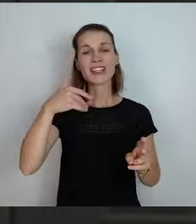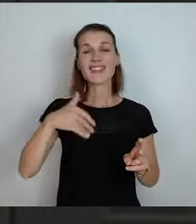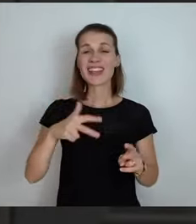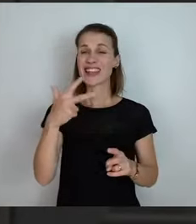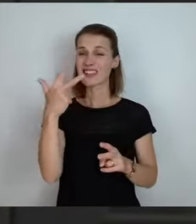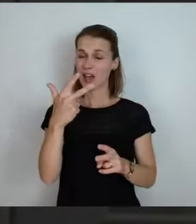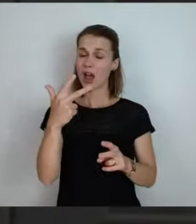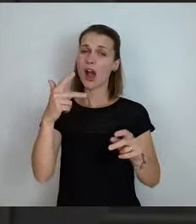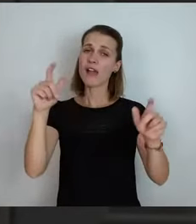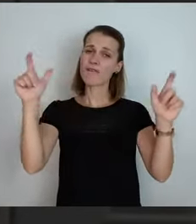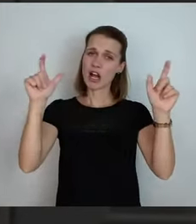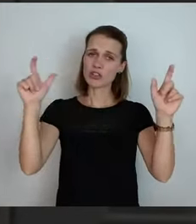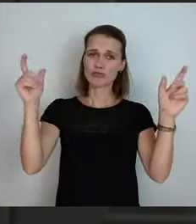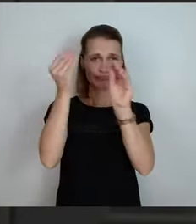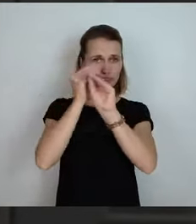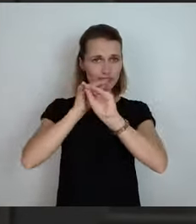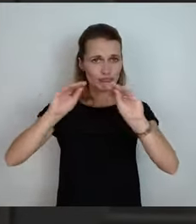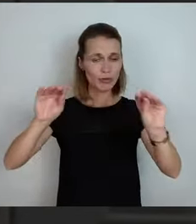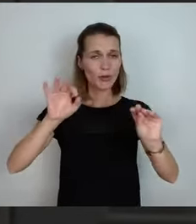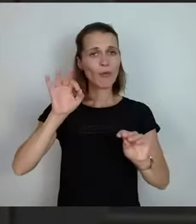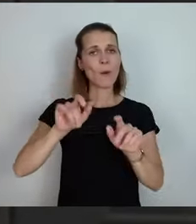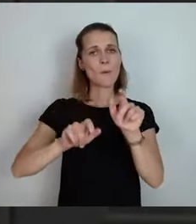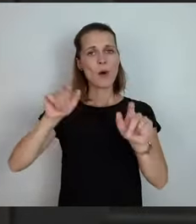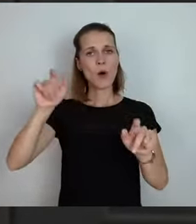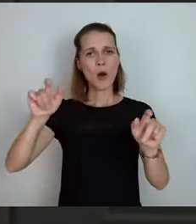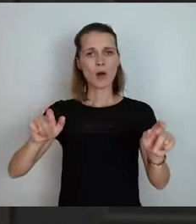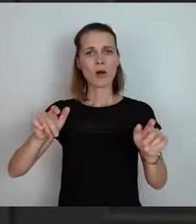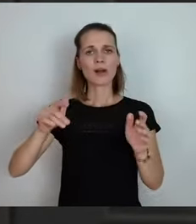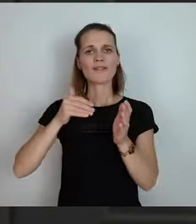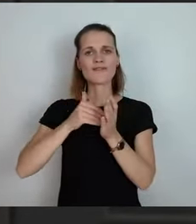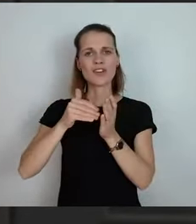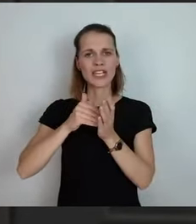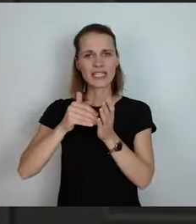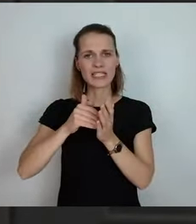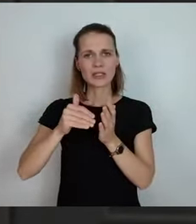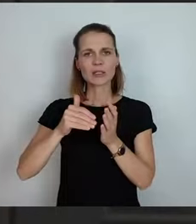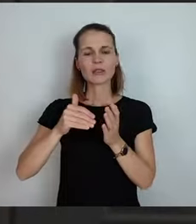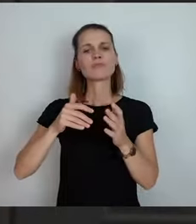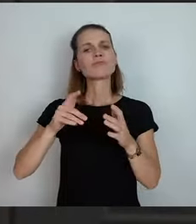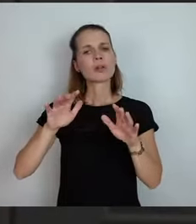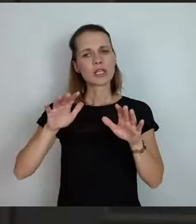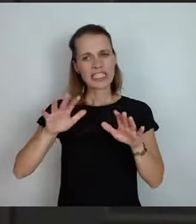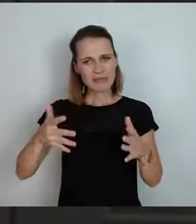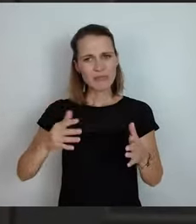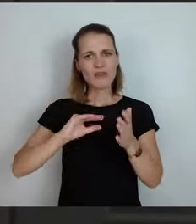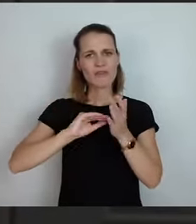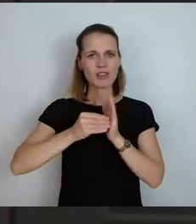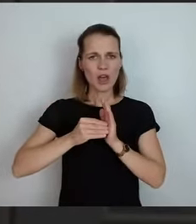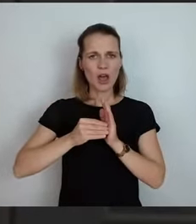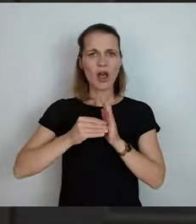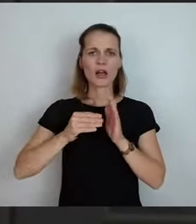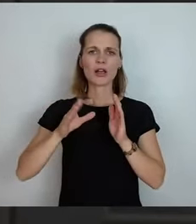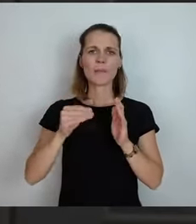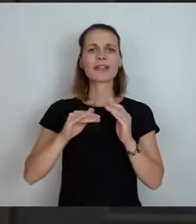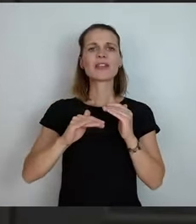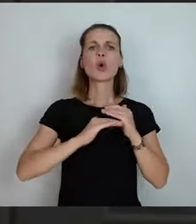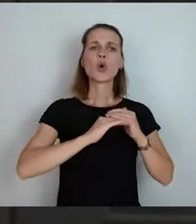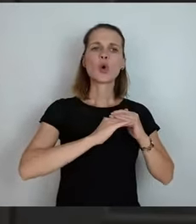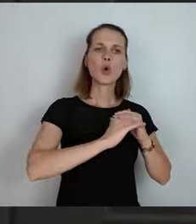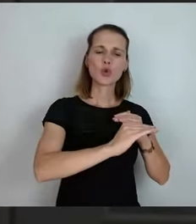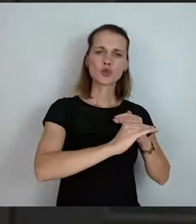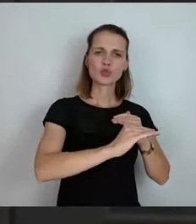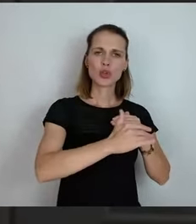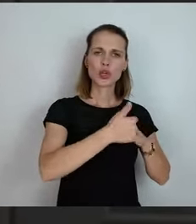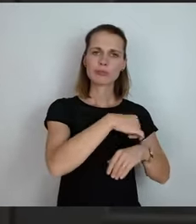Bürgerinformationsveranstaltungen und dann ging das weiter. Das ist also gedient. Da gibt es Verträge mit den Grundstücksbesitzern, die die